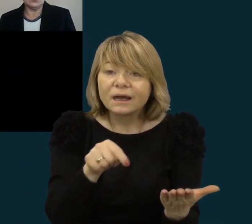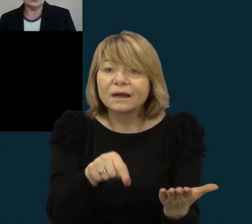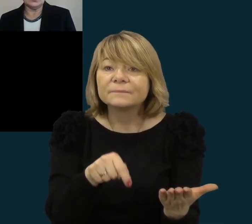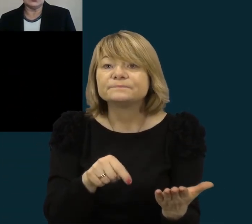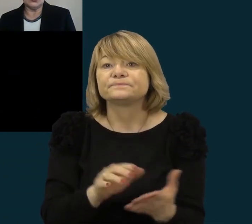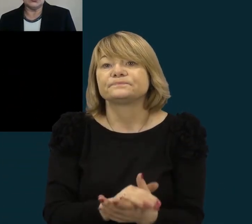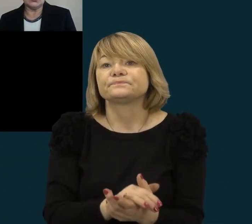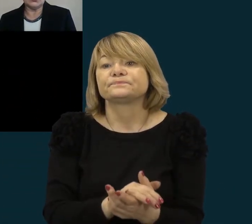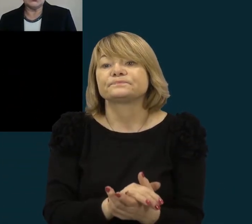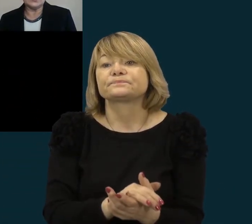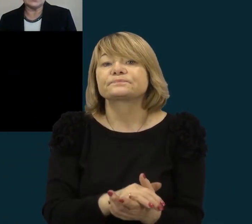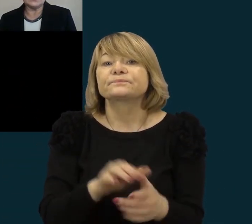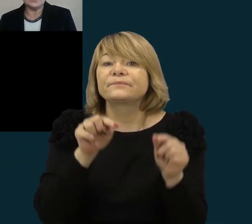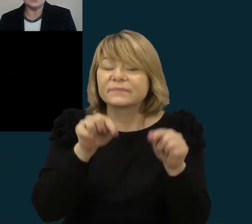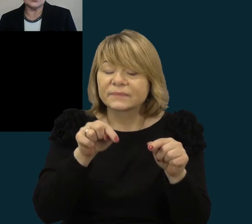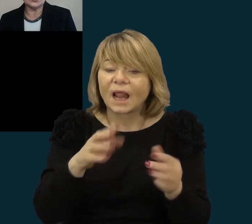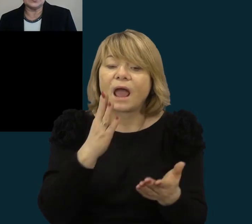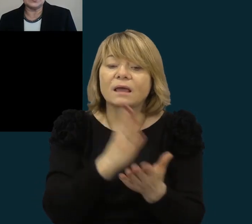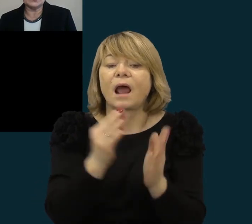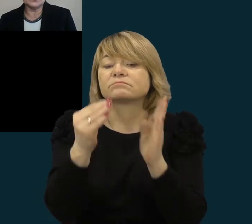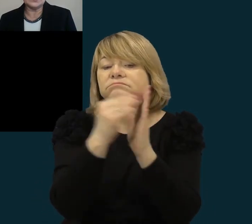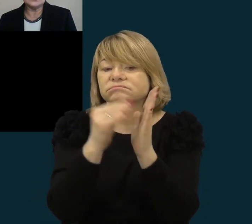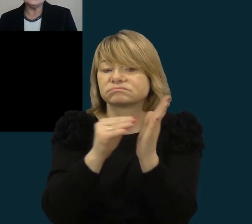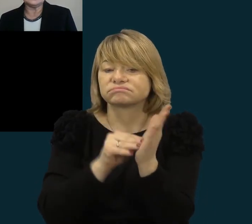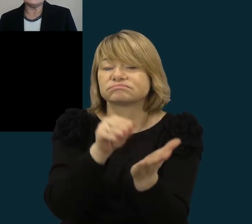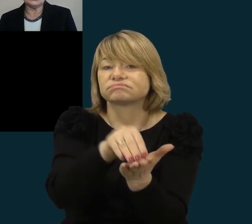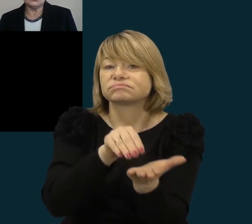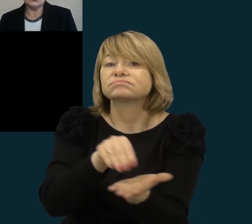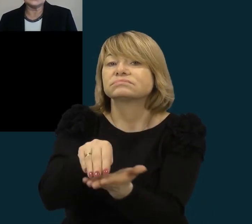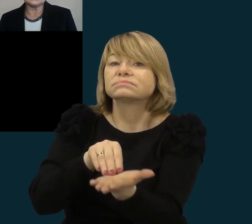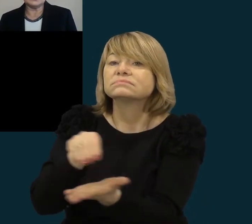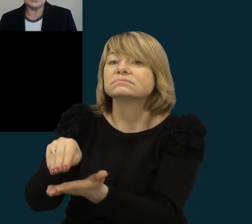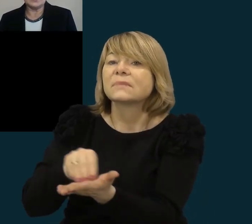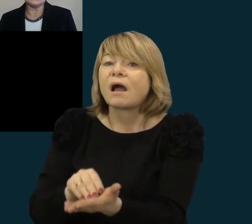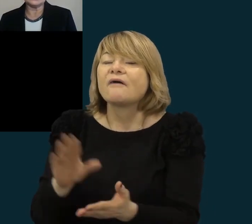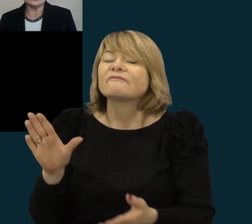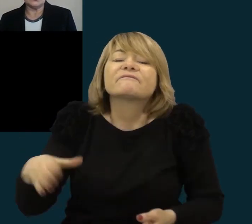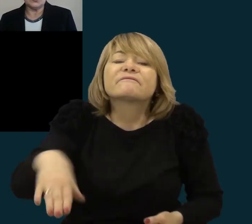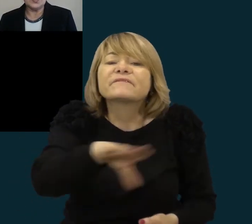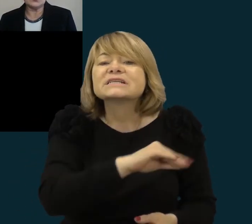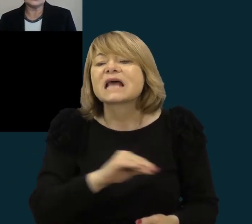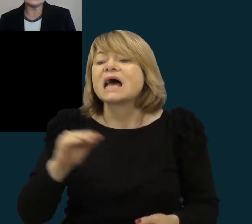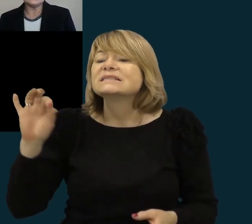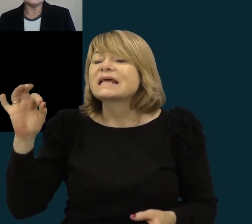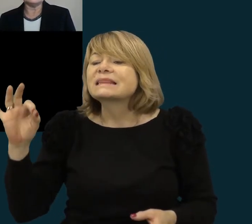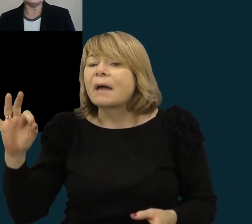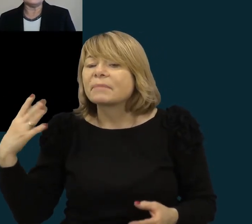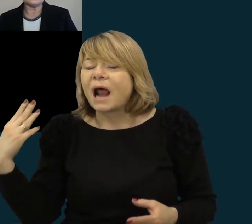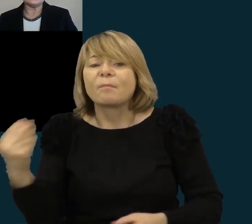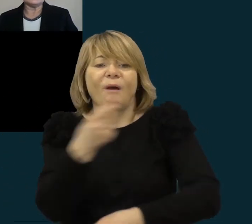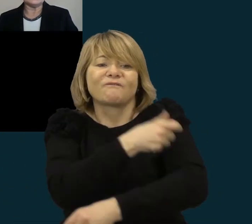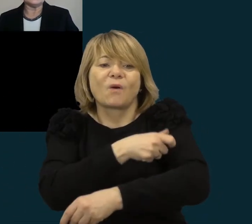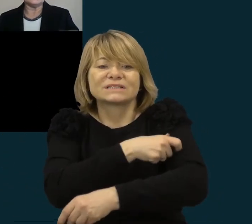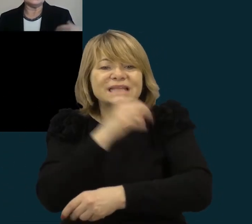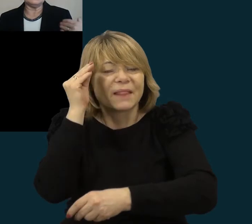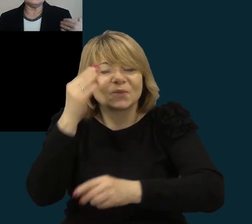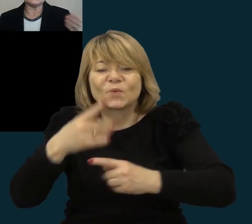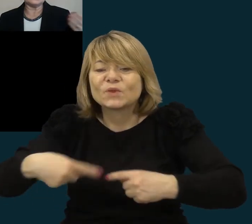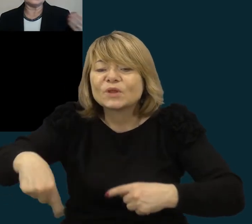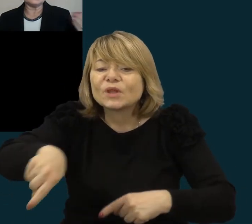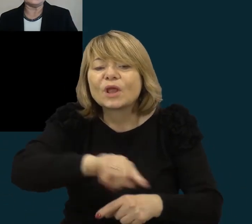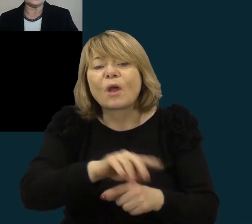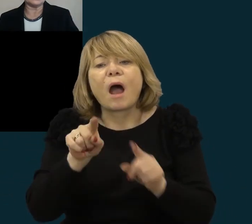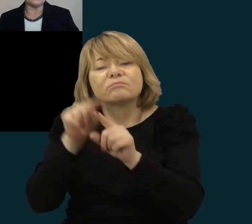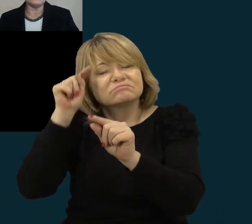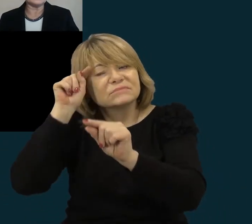ant kurių yra jam žinomi, kiekvienos sidabravo seninijos žymus